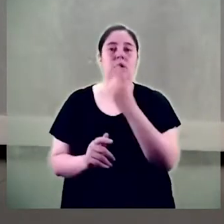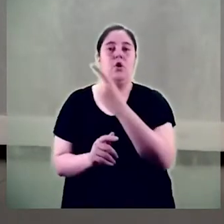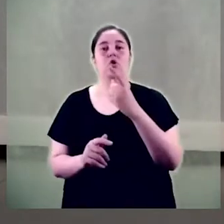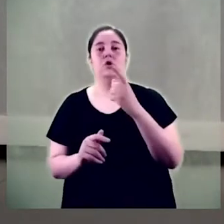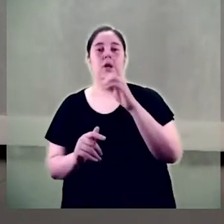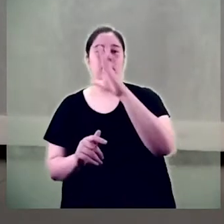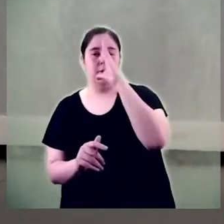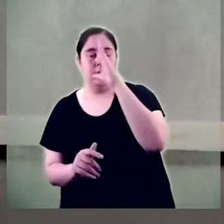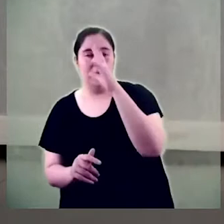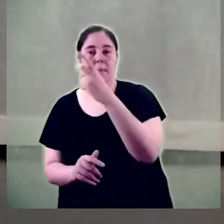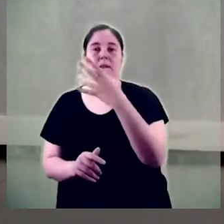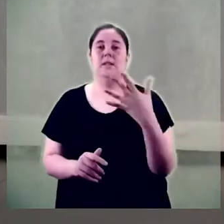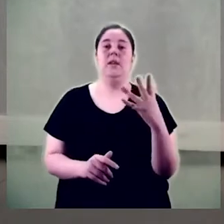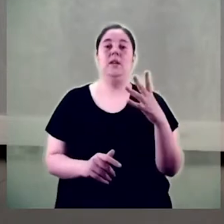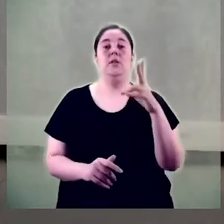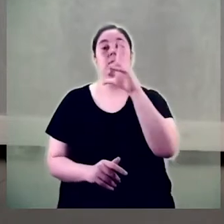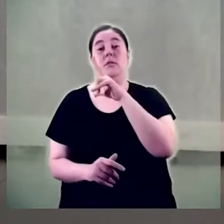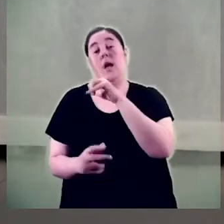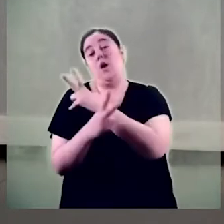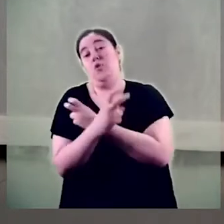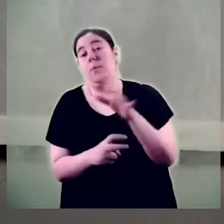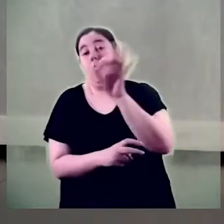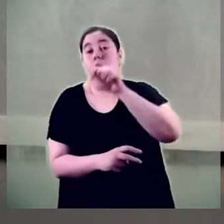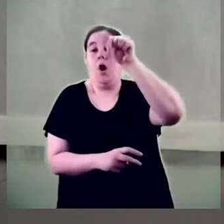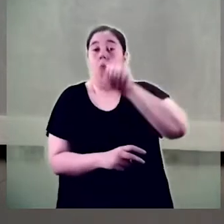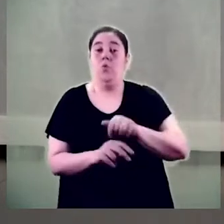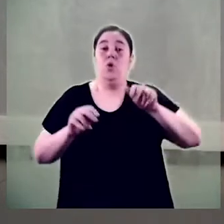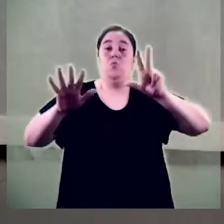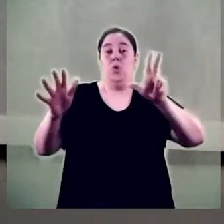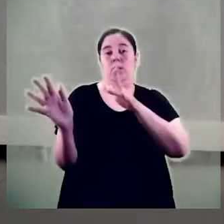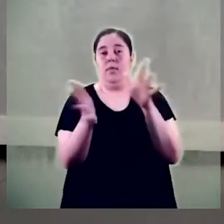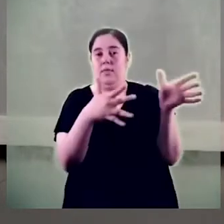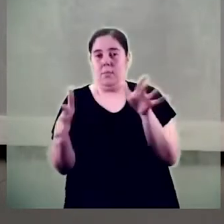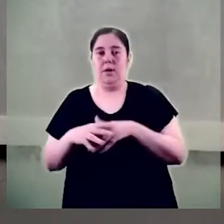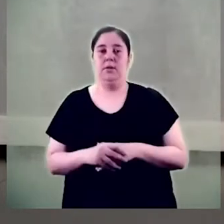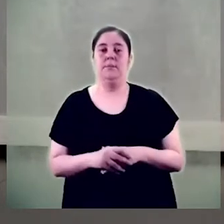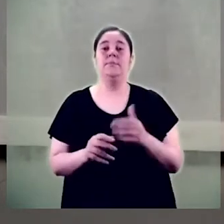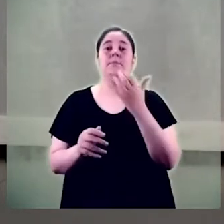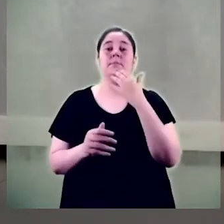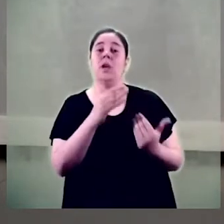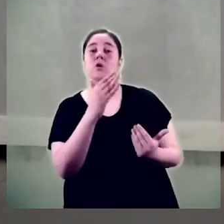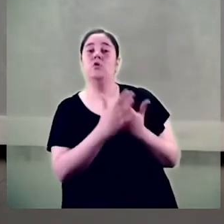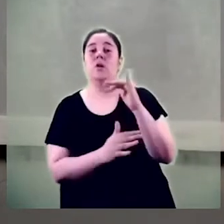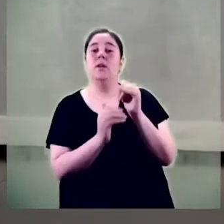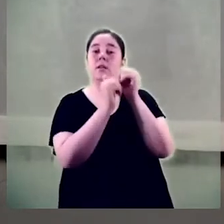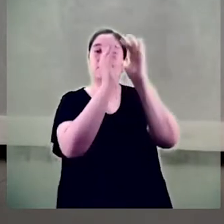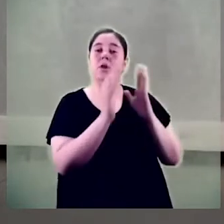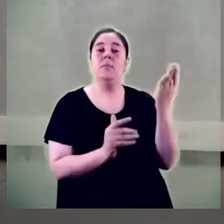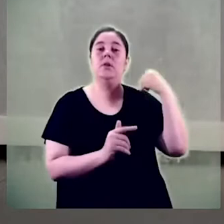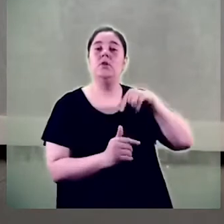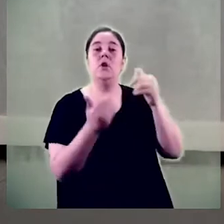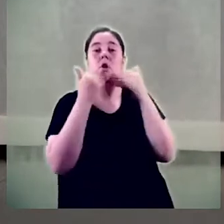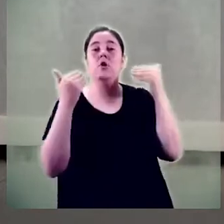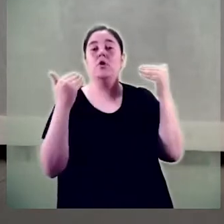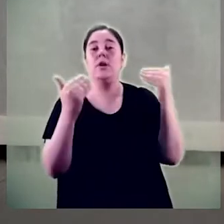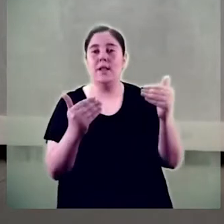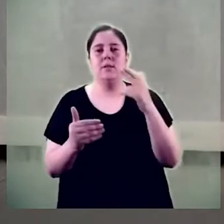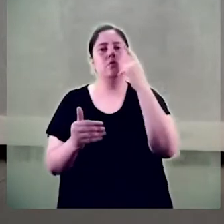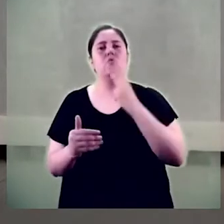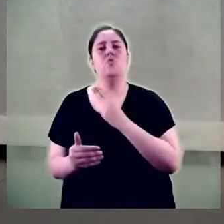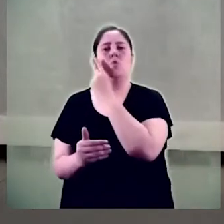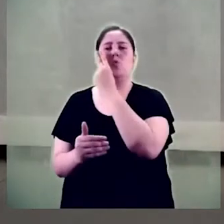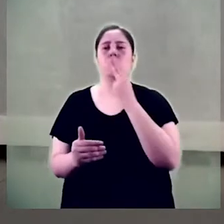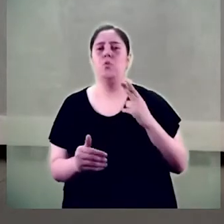i, com avui, del 8 de març. Aquesta jornada institucional, així com tot el que he mencionat, només és possible gràcies al compromís